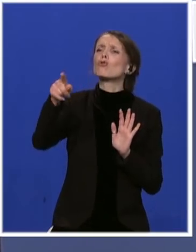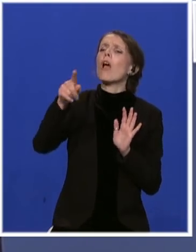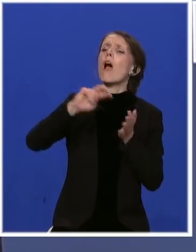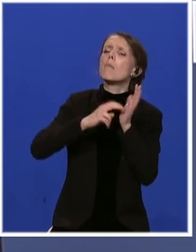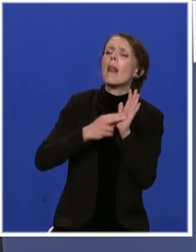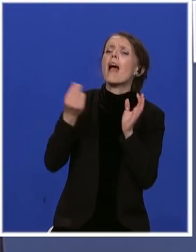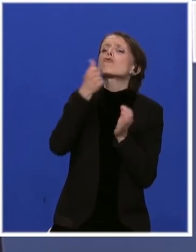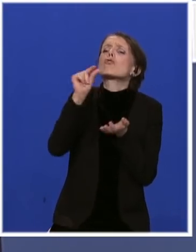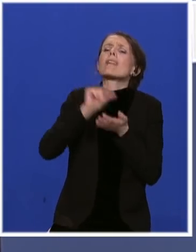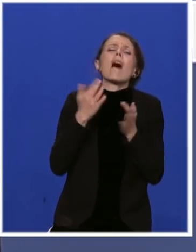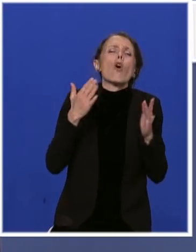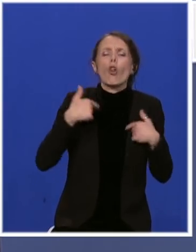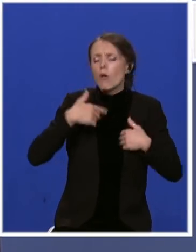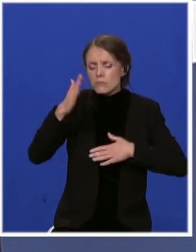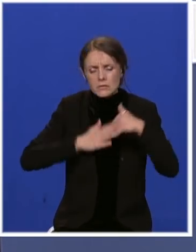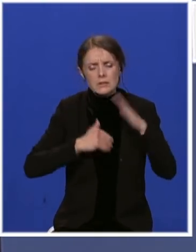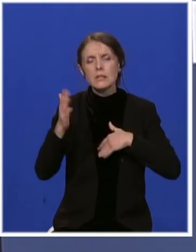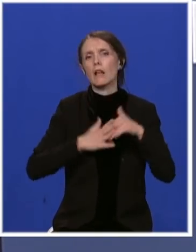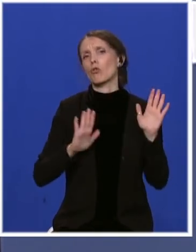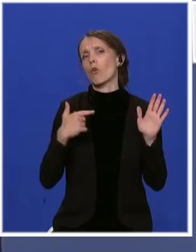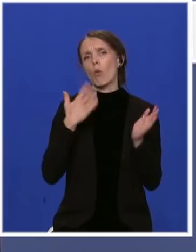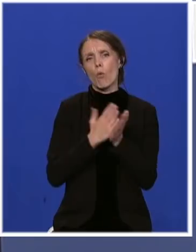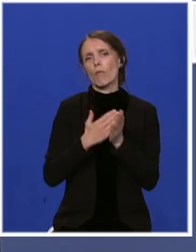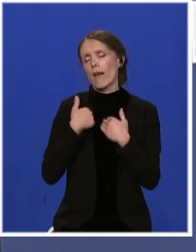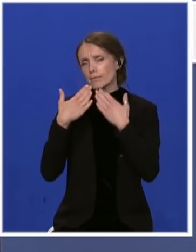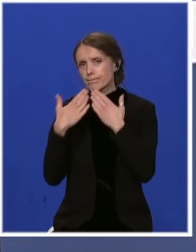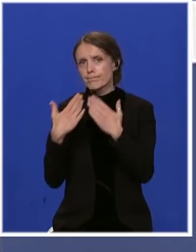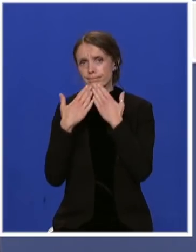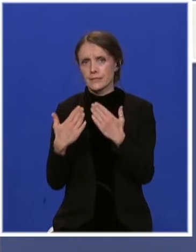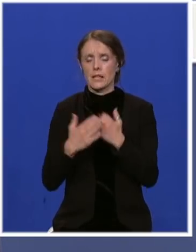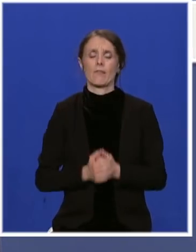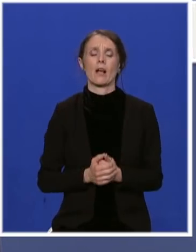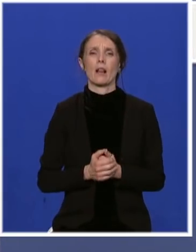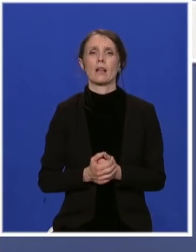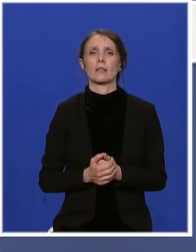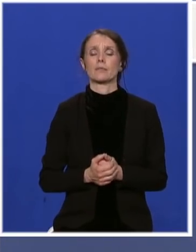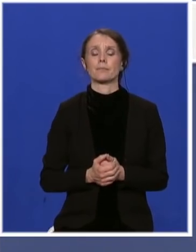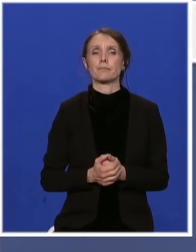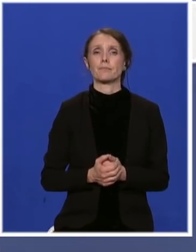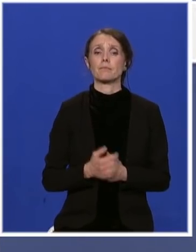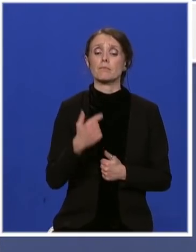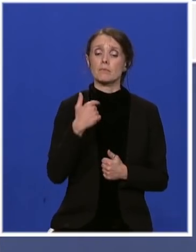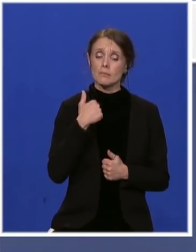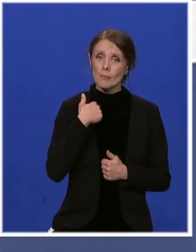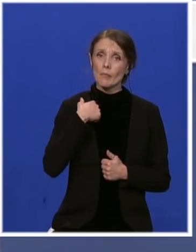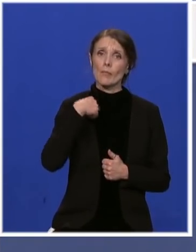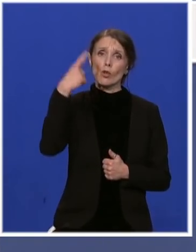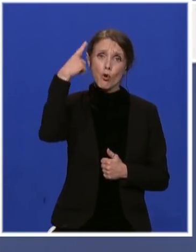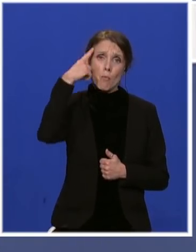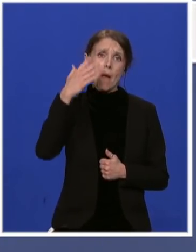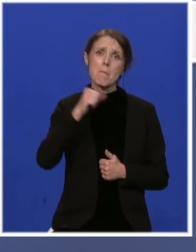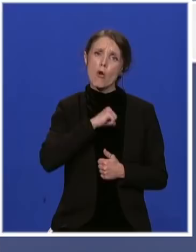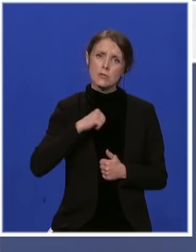ćemo biti zadovoljni i pokazat ćemo izuzetno zahvalnost. I mi ćemo znati sami da svoj novac